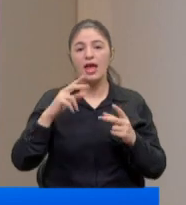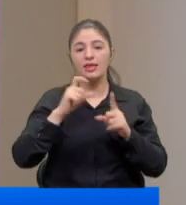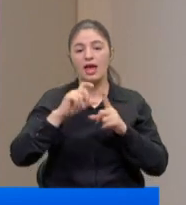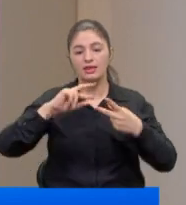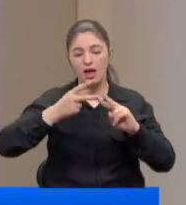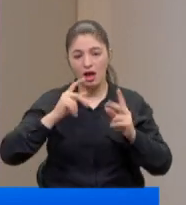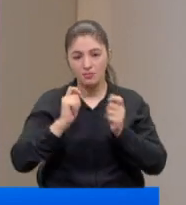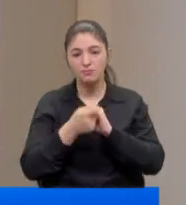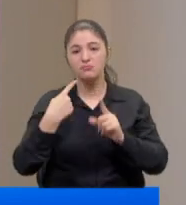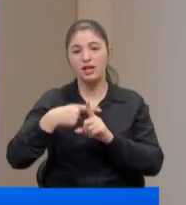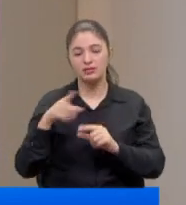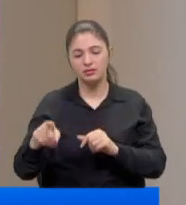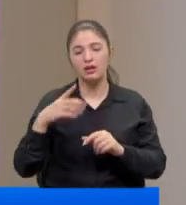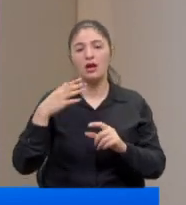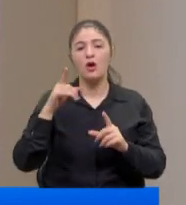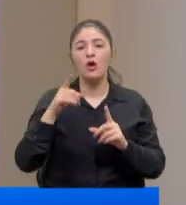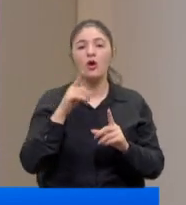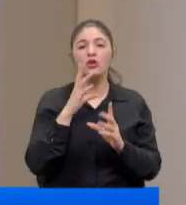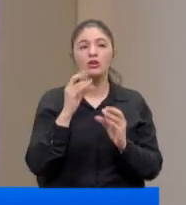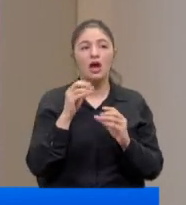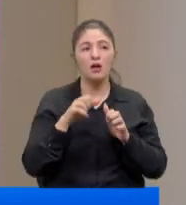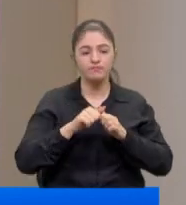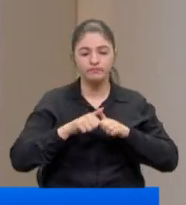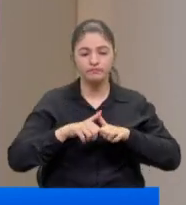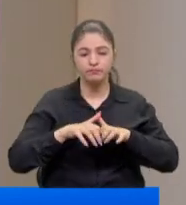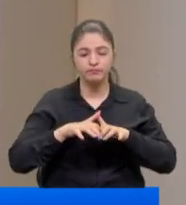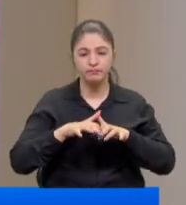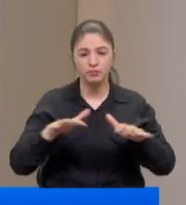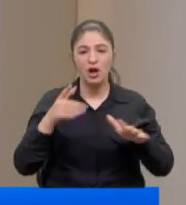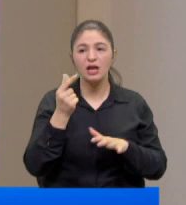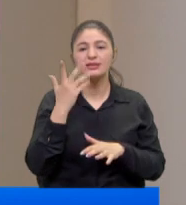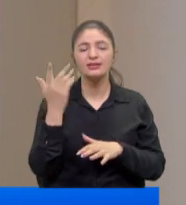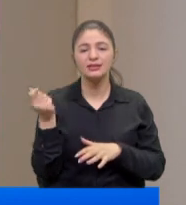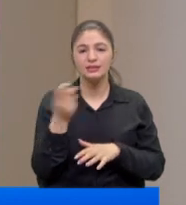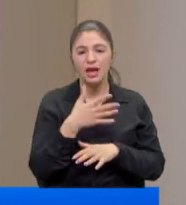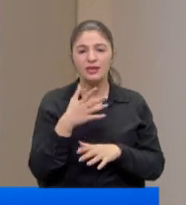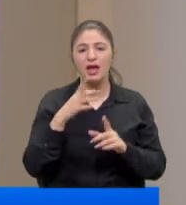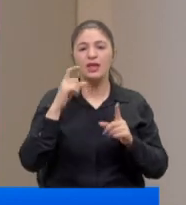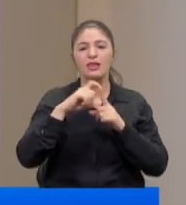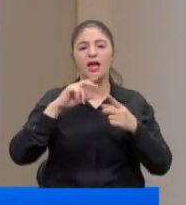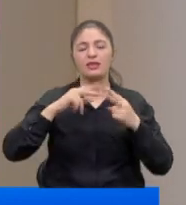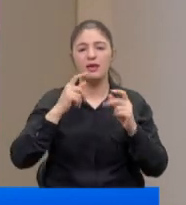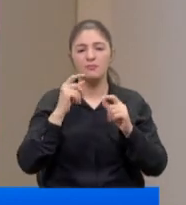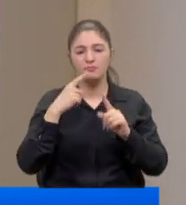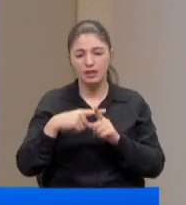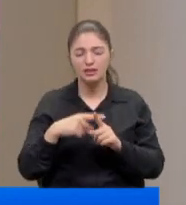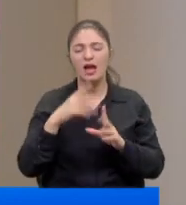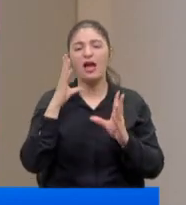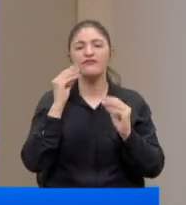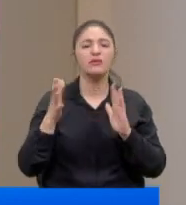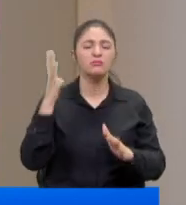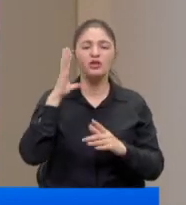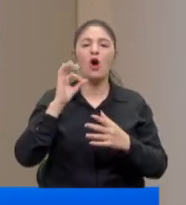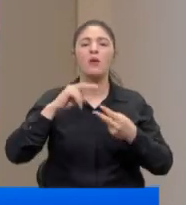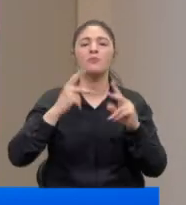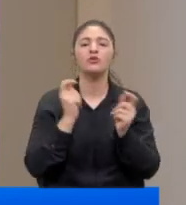Delta Plus varyantın daha domine edeceğini, yani daha az sayıda Delta Delta Plus, daha çok o mikron varyantıyla karşı